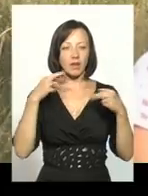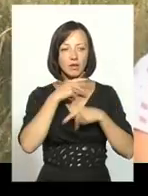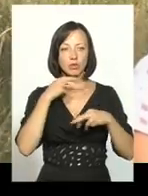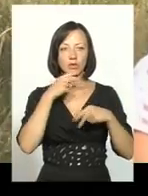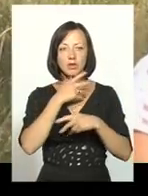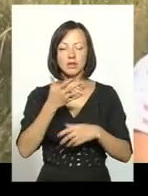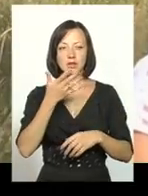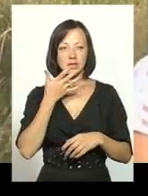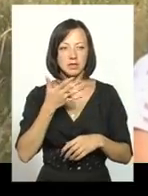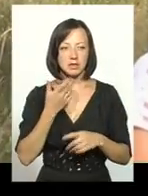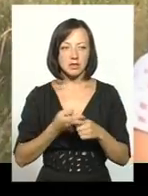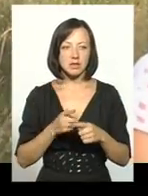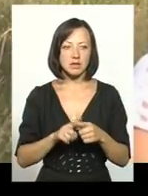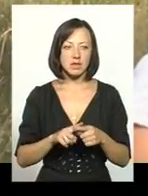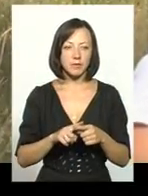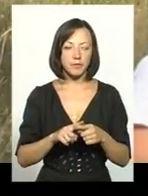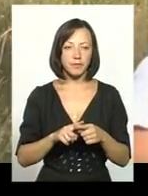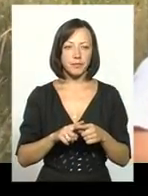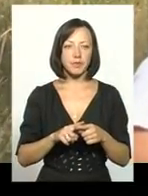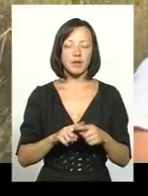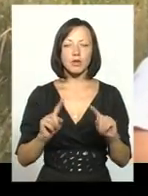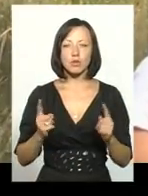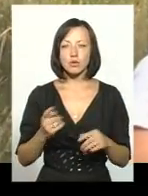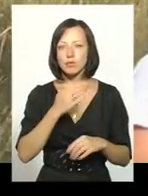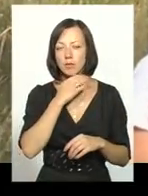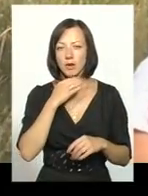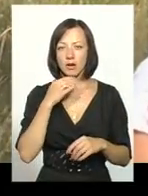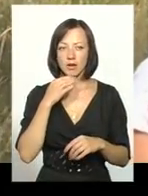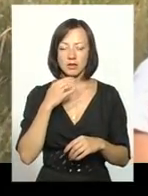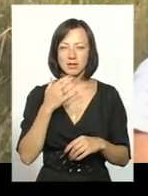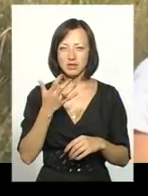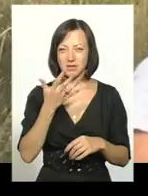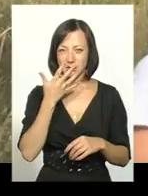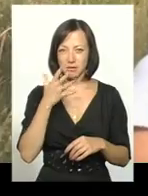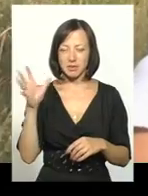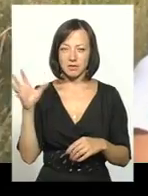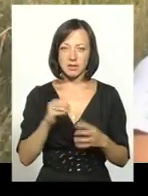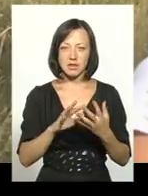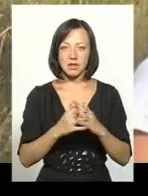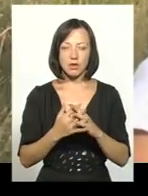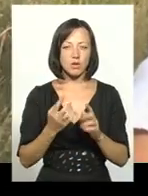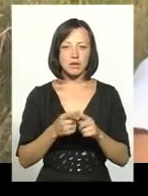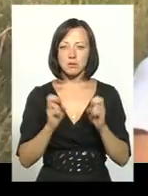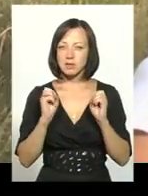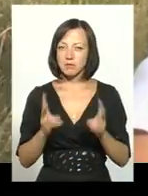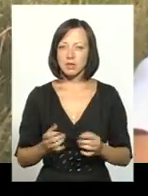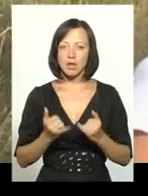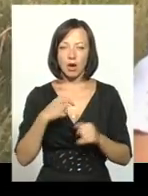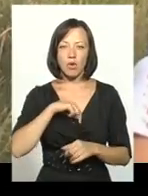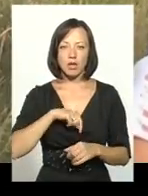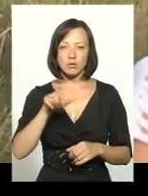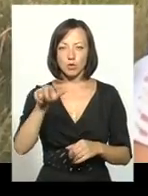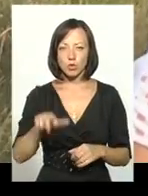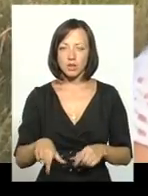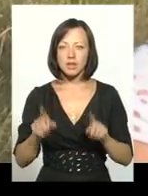це, то тоді дуже буде багатий такий запах на все село. А це небезпечно для організму